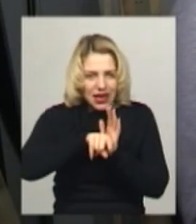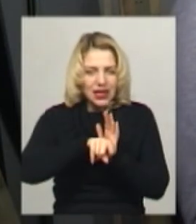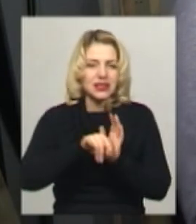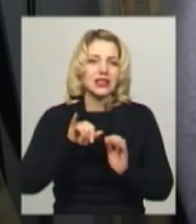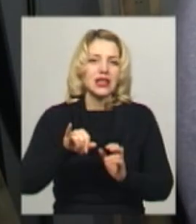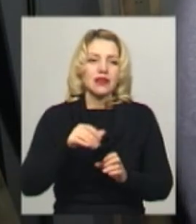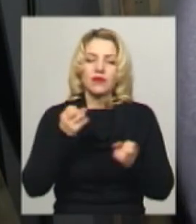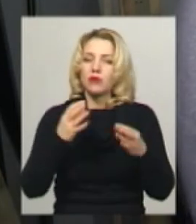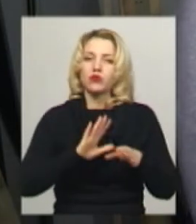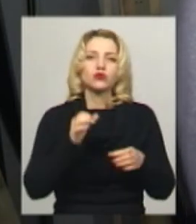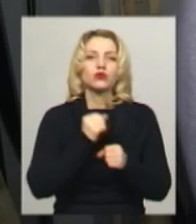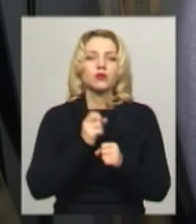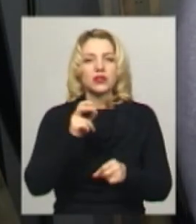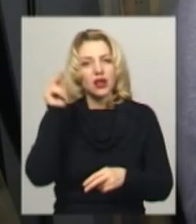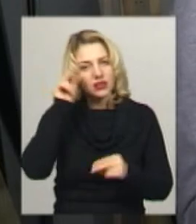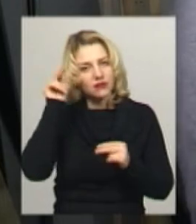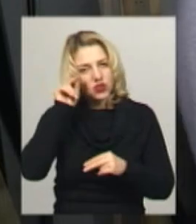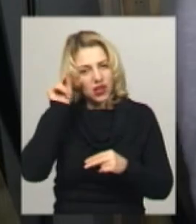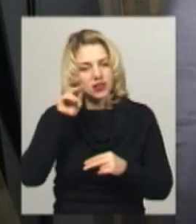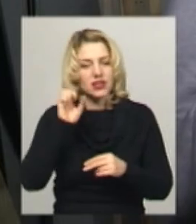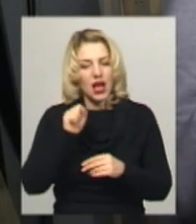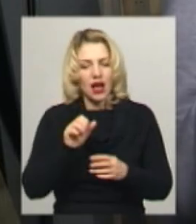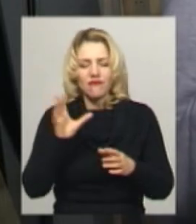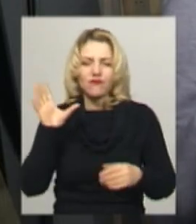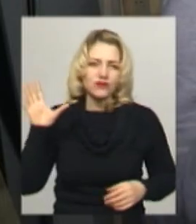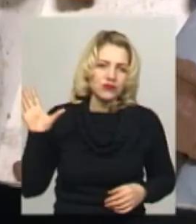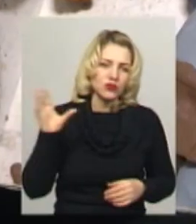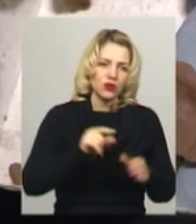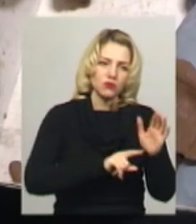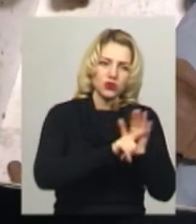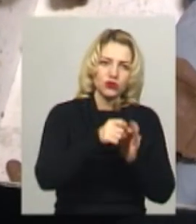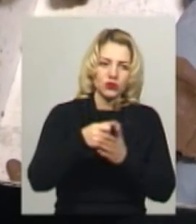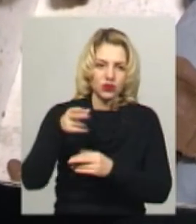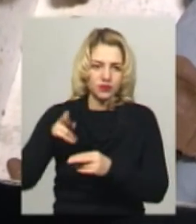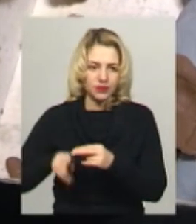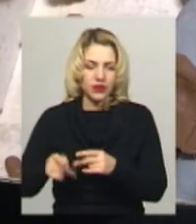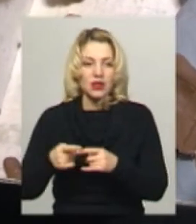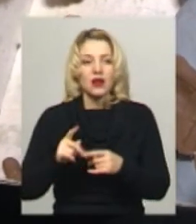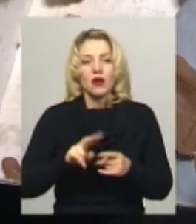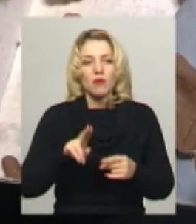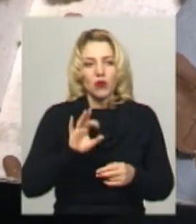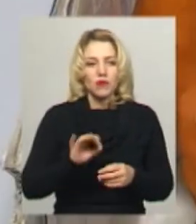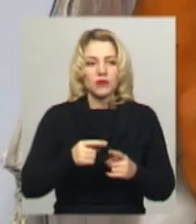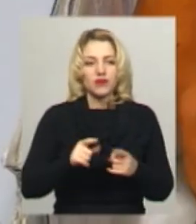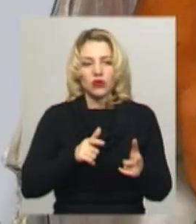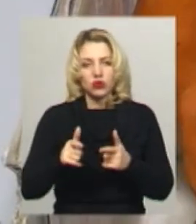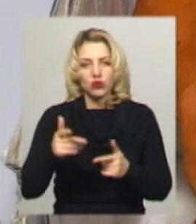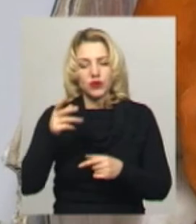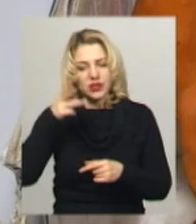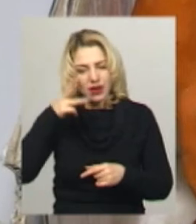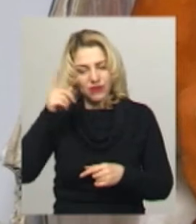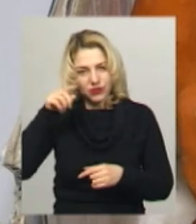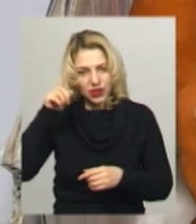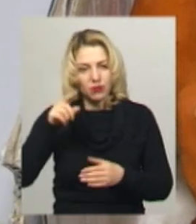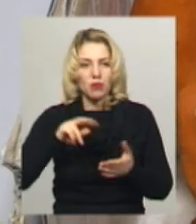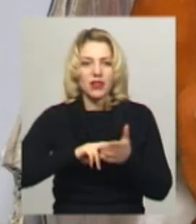якісь навчальні сцени по анімації, подивитися, весь процес створення фільму. По завершенню проєкту виготовлений фільм планують представити на декількох